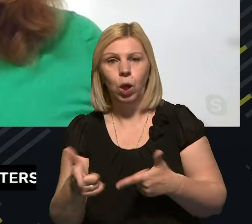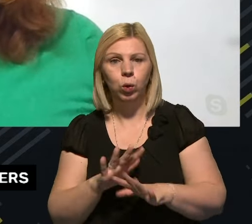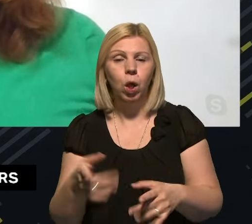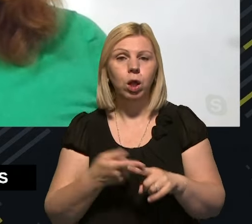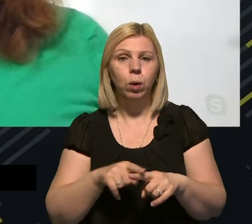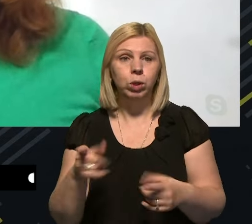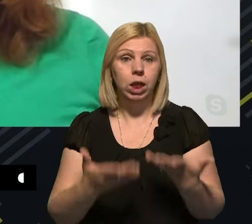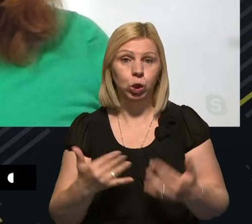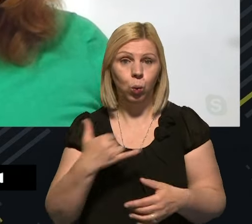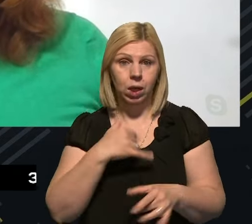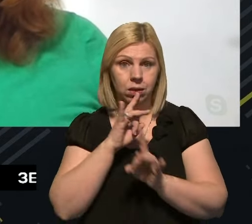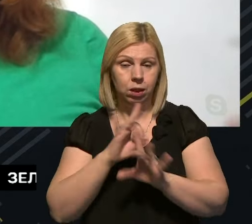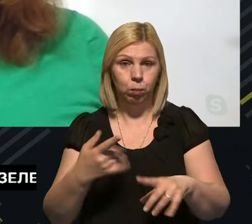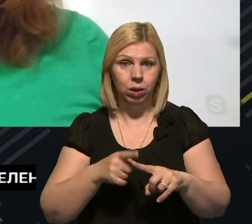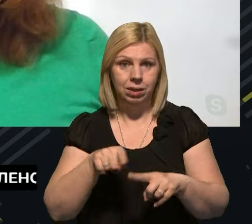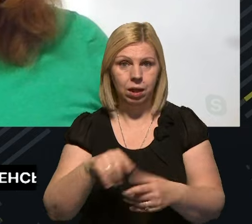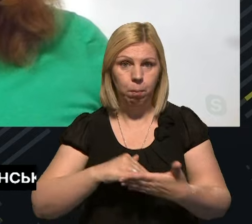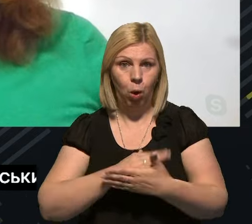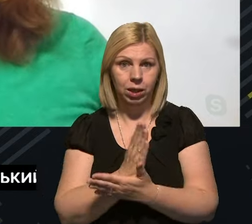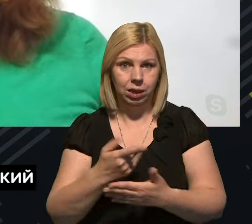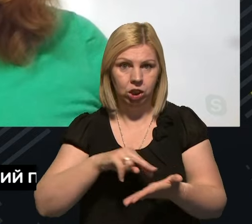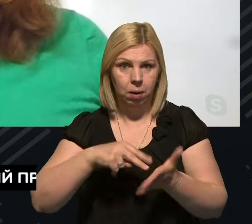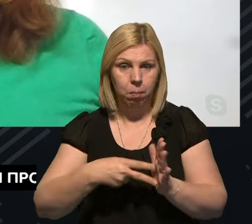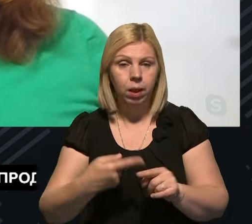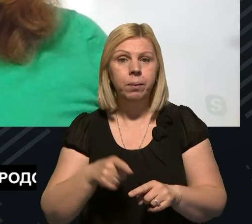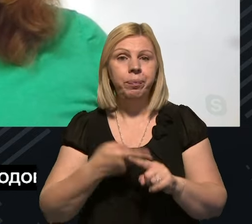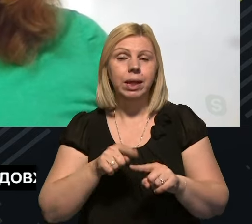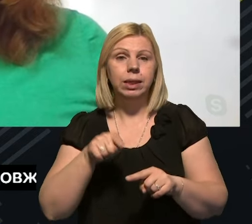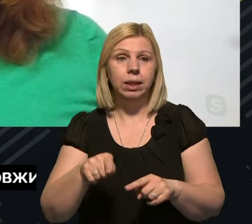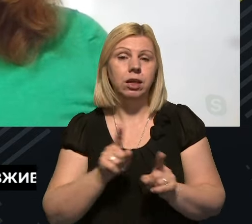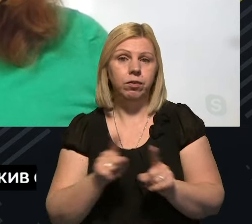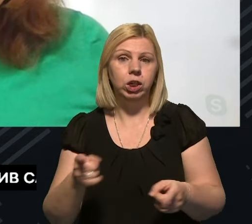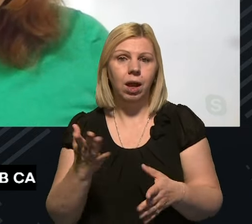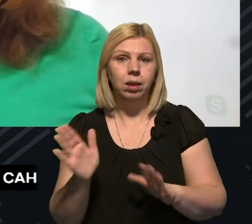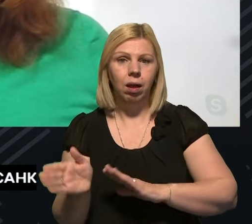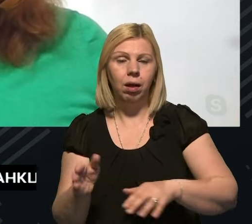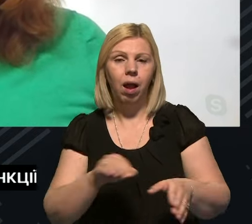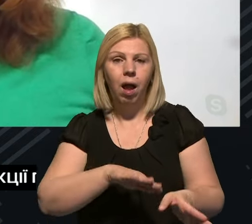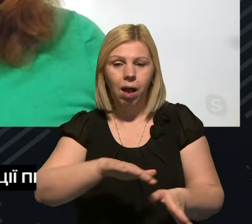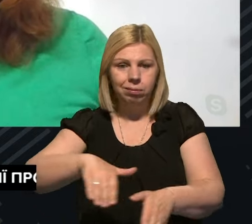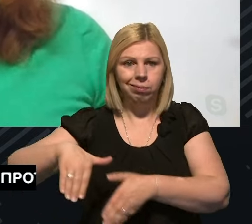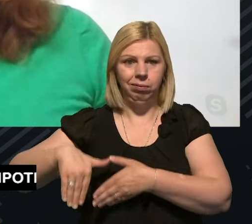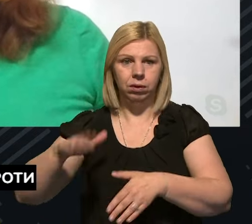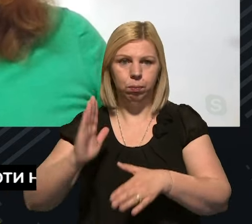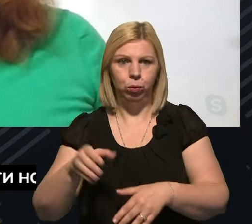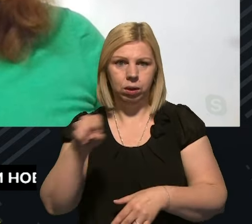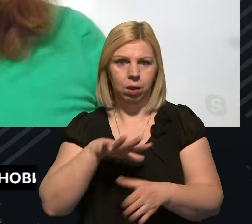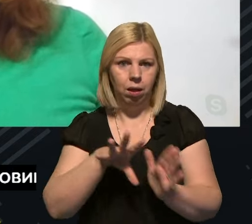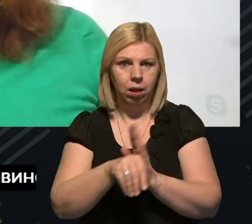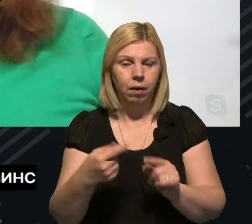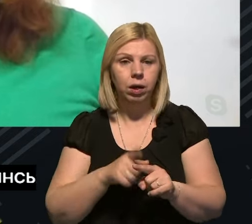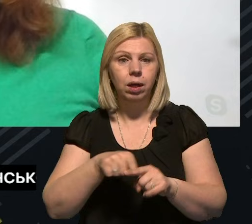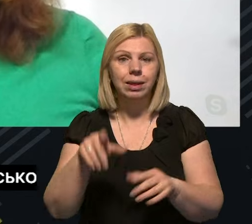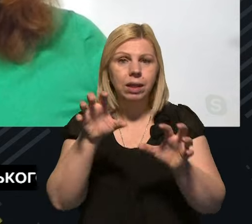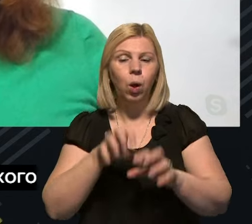що, якщо у нас не буде цих політичних критеріїв, то це, звичайно, що відкидатиме нас від євроінтеграції. Бо з законодавством